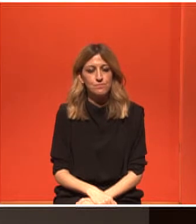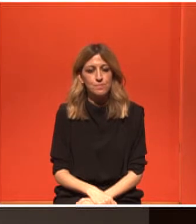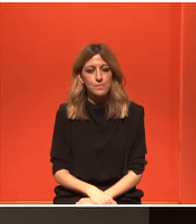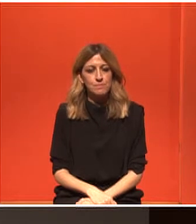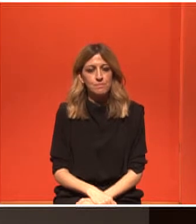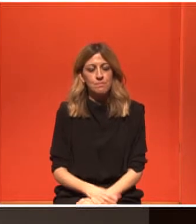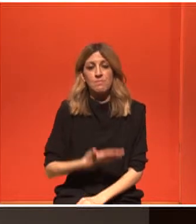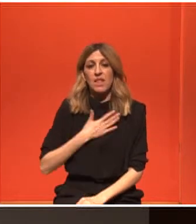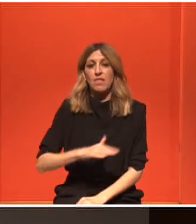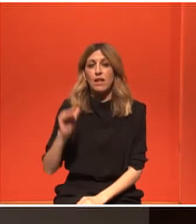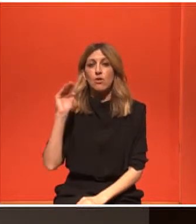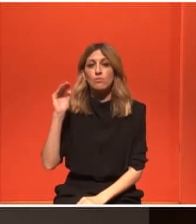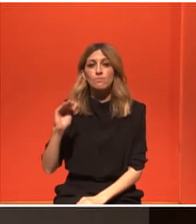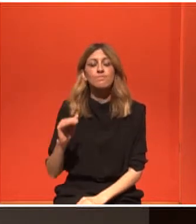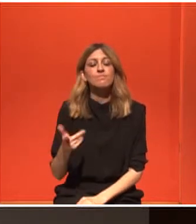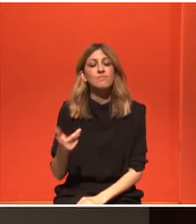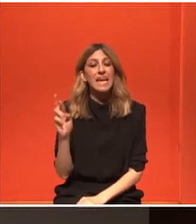πότε ξεκίνησε όλη αυτή η ιστορία.